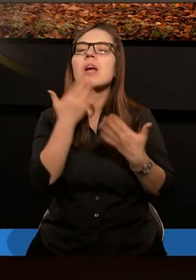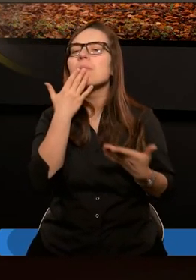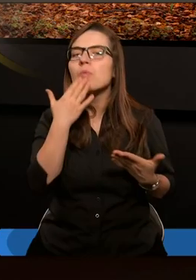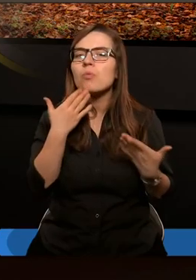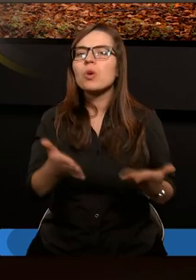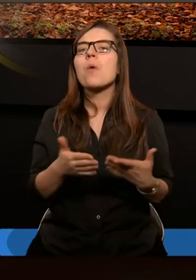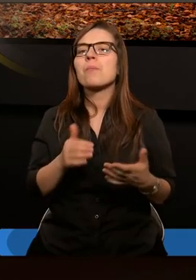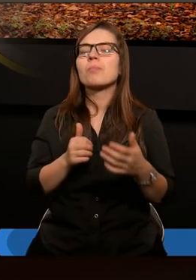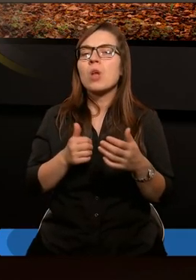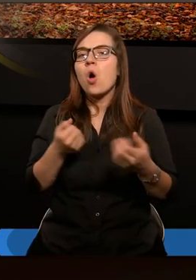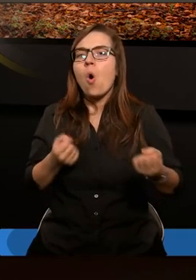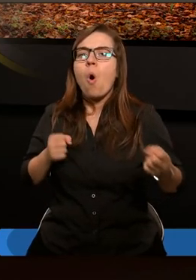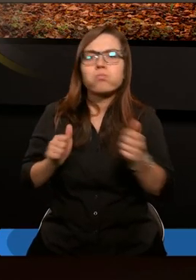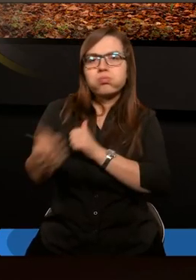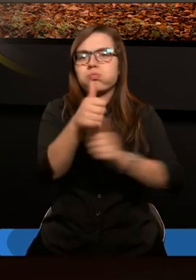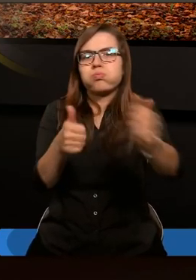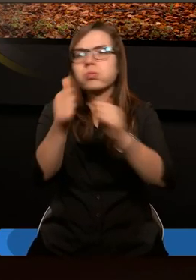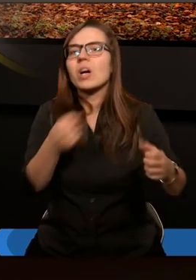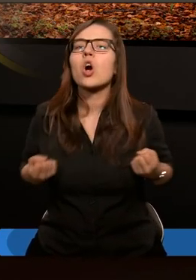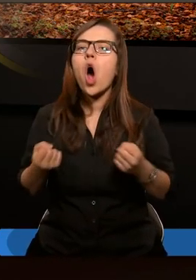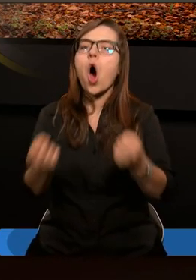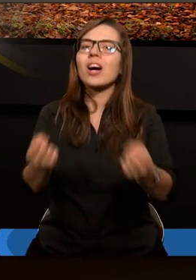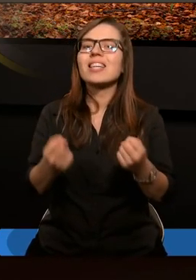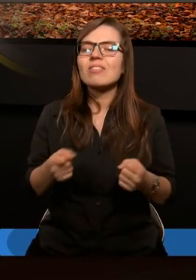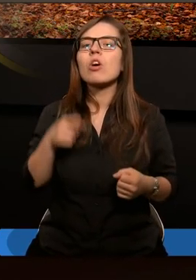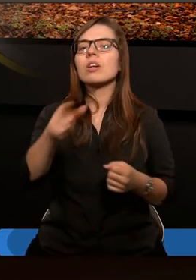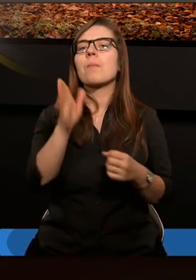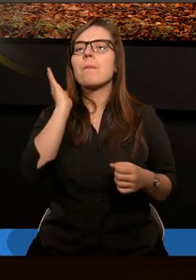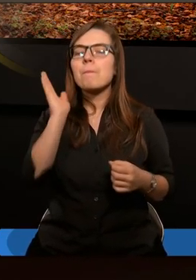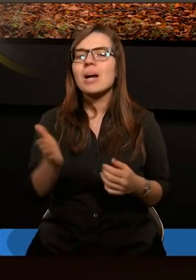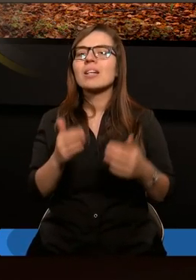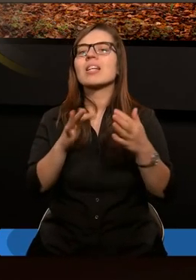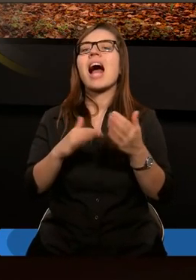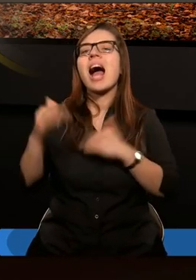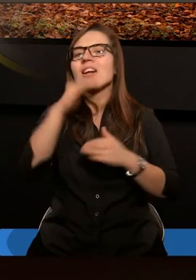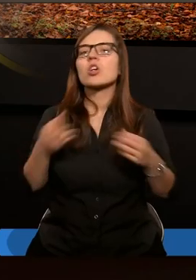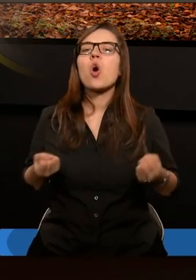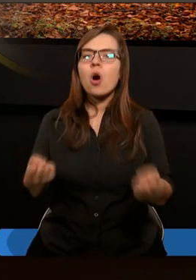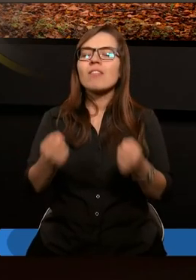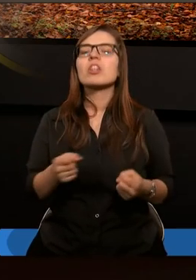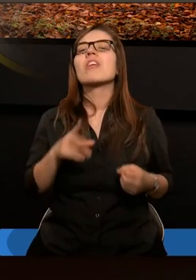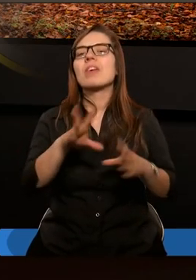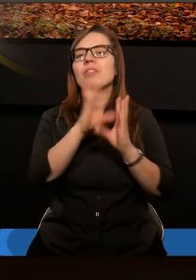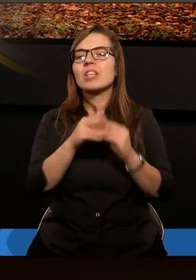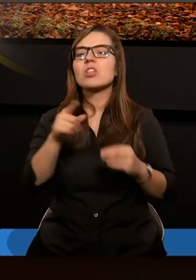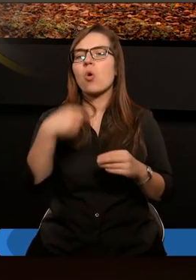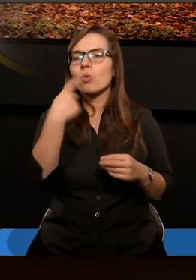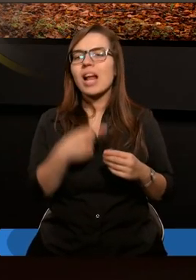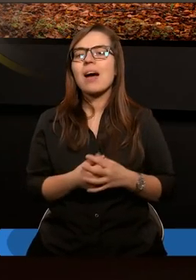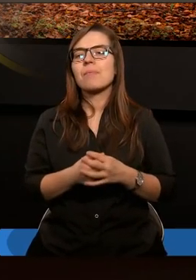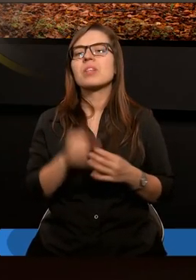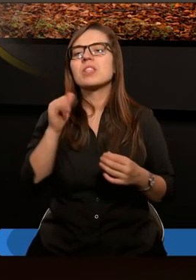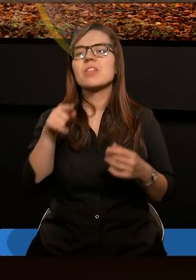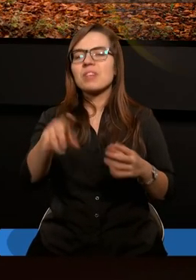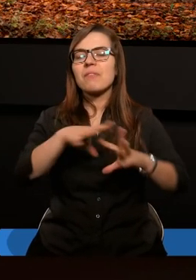gdzie mówi, że prześcigał w żarliwości dla żydostwa wielu rówieśników swego pokolenia, będąc nader gorliwym zwolennikiem ojczystych ustaw